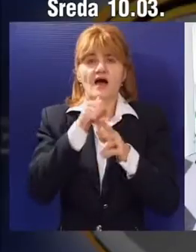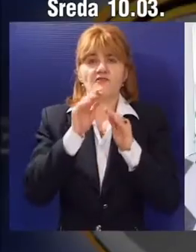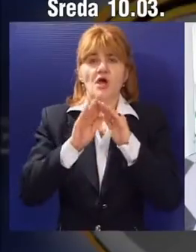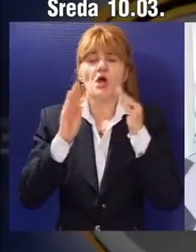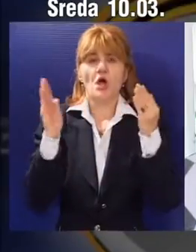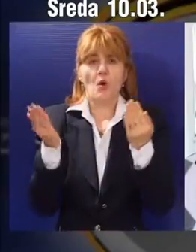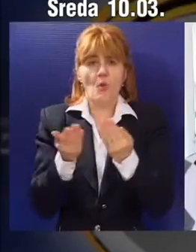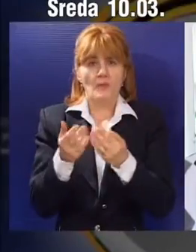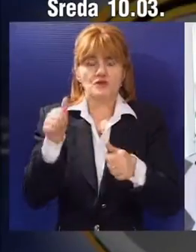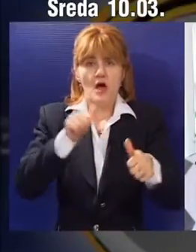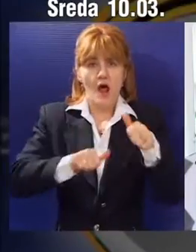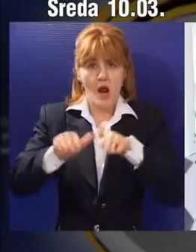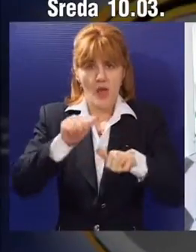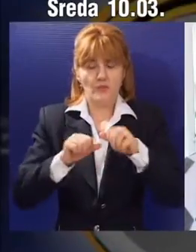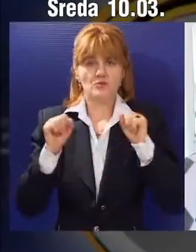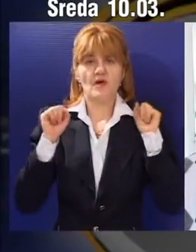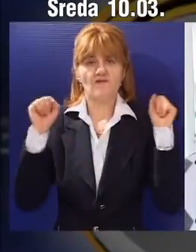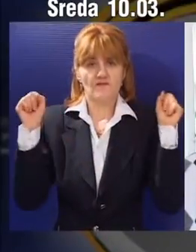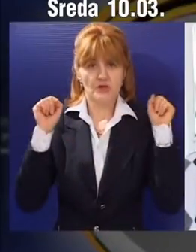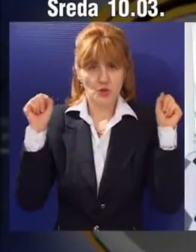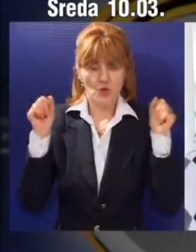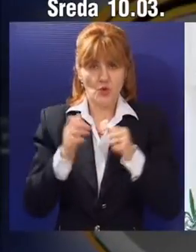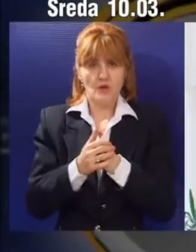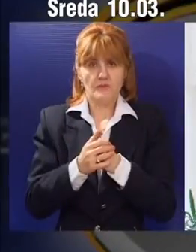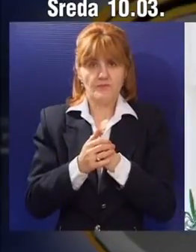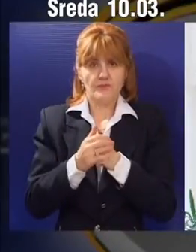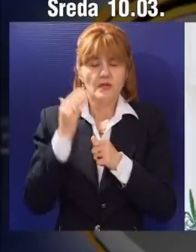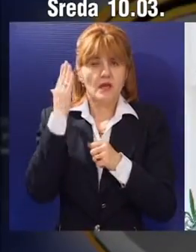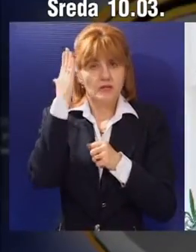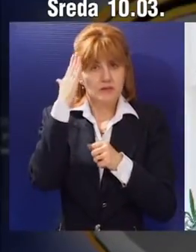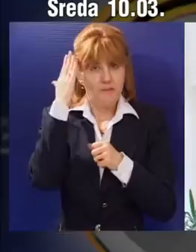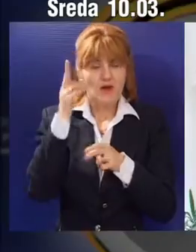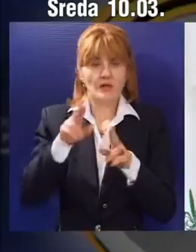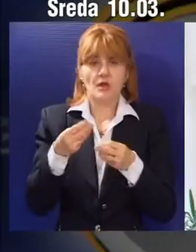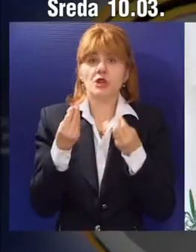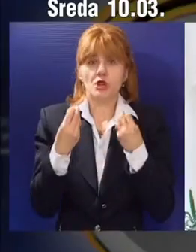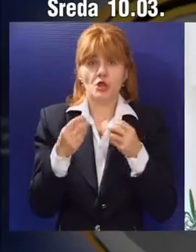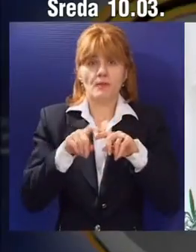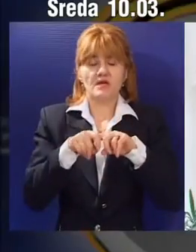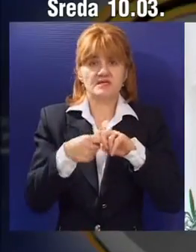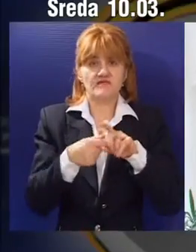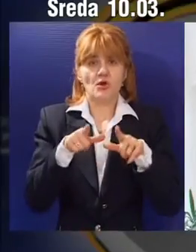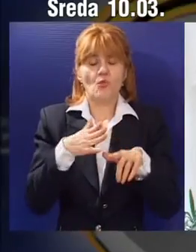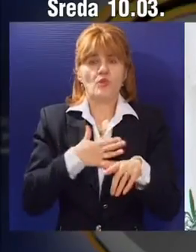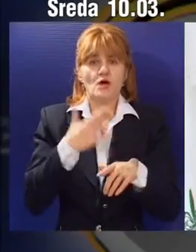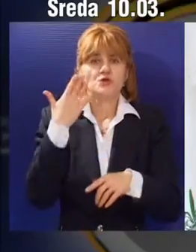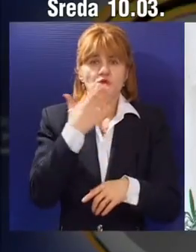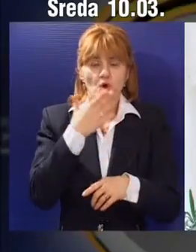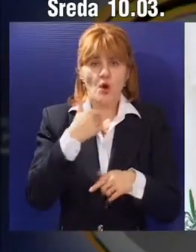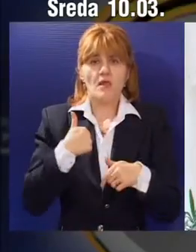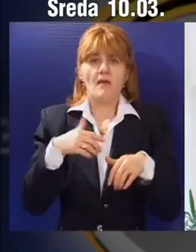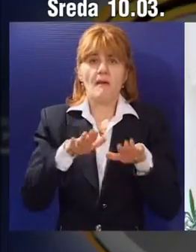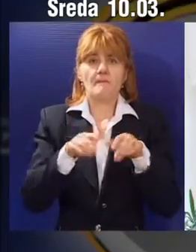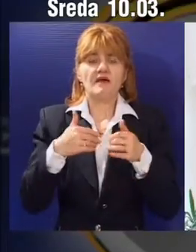kakvi su nam kabineti, laboratorije, fizikulturna sala. Smatram da imamo jako dobru opremu u našoj školi i